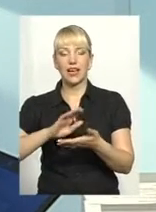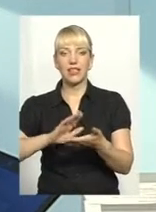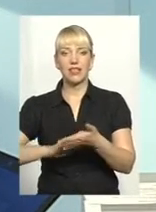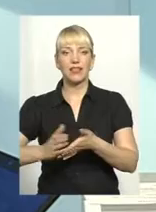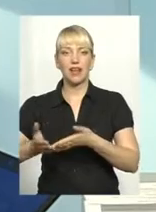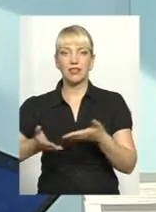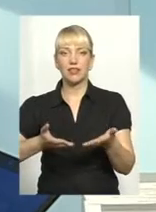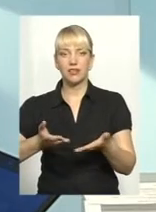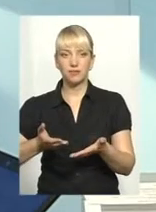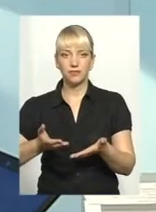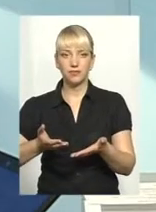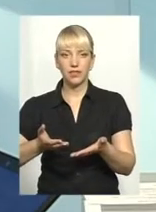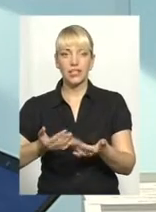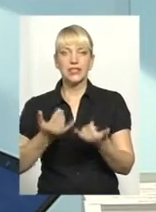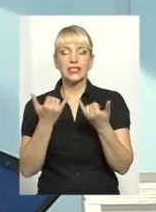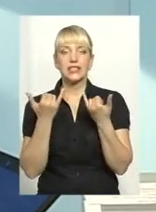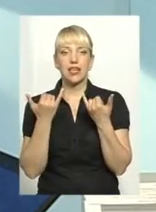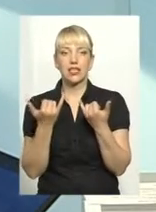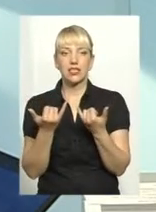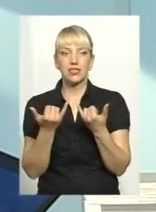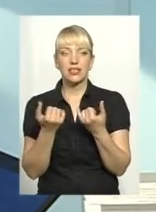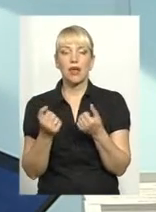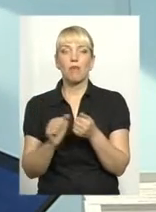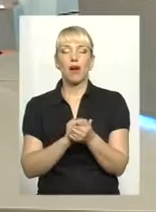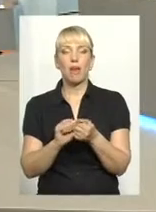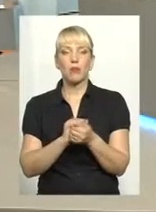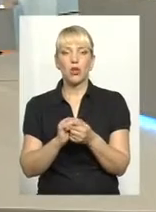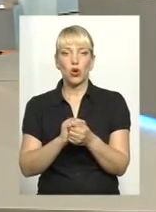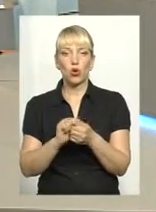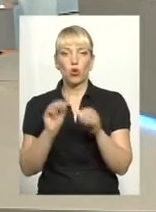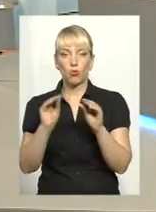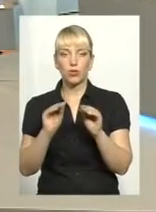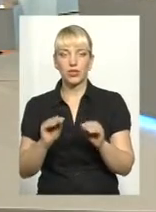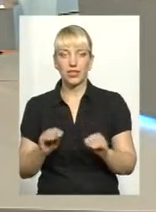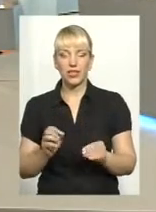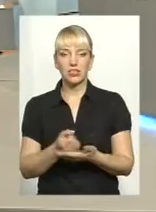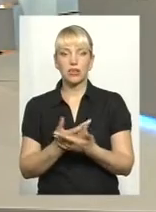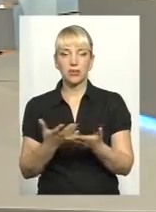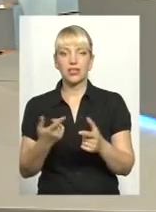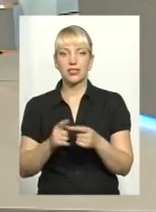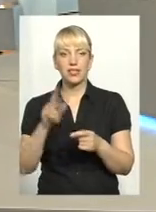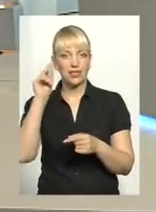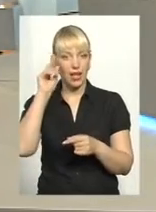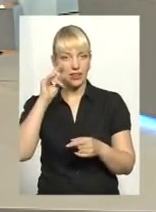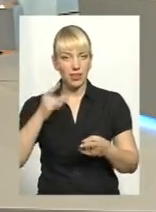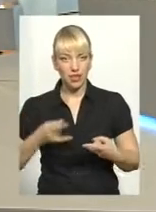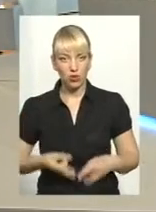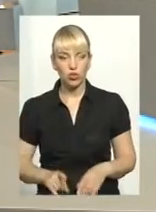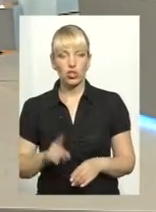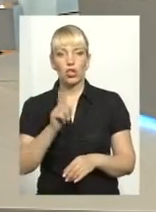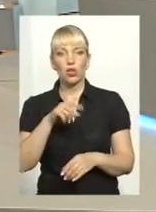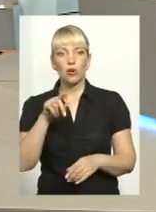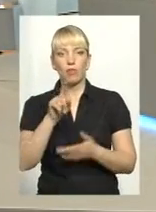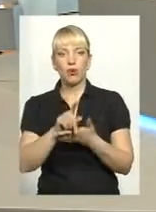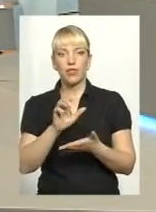які зараз в паперовому носії декларації оприлюднюються. Це дата народження, податковий